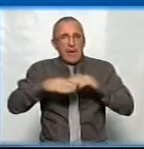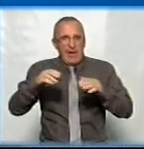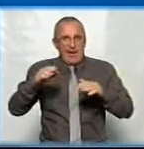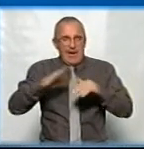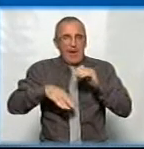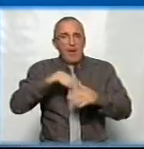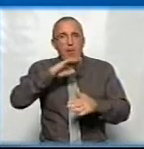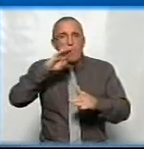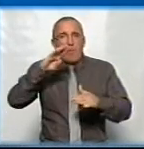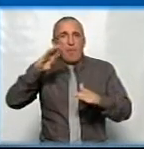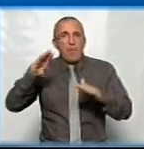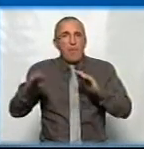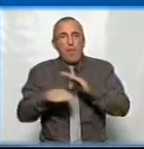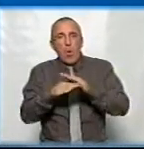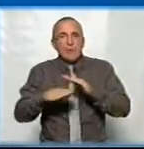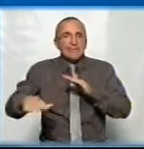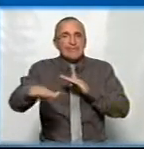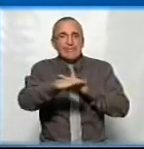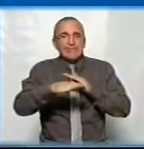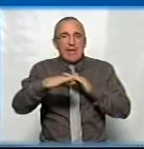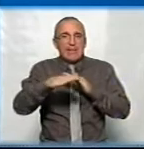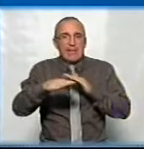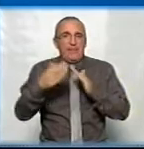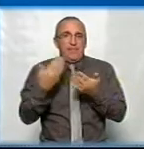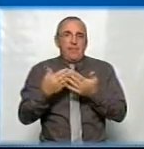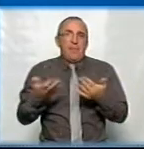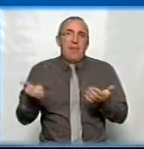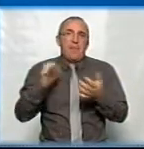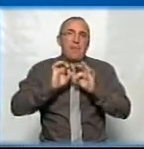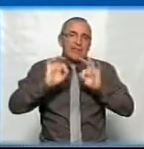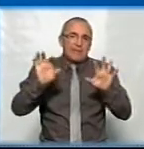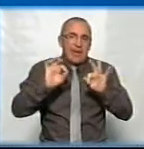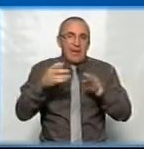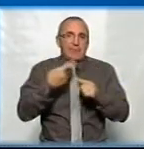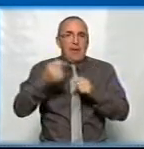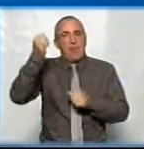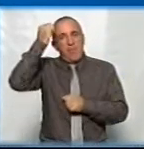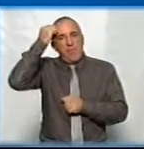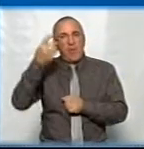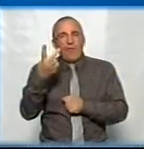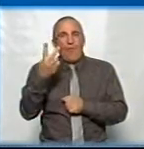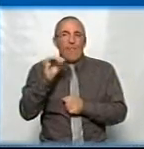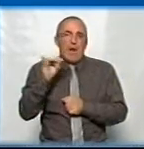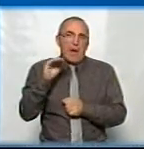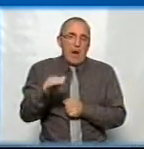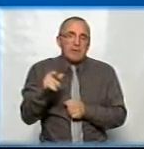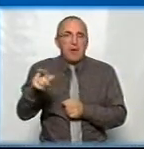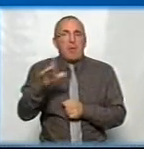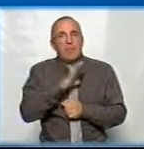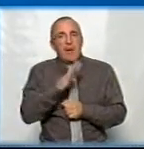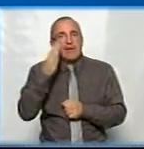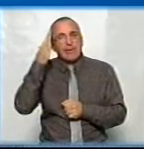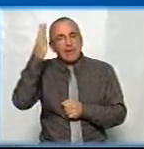підземної території. Т.е. одновременно с представлением этого пам'ятника двух вариантов там була